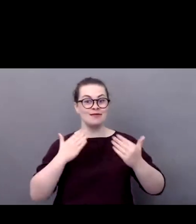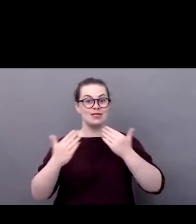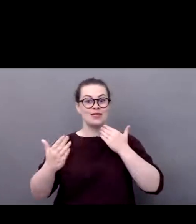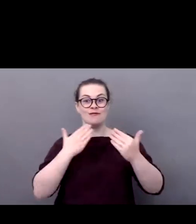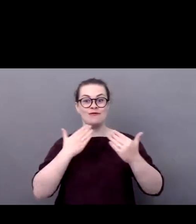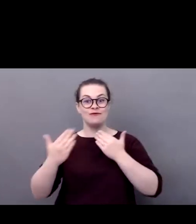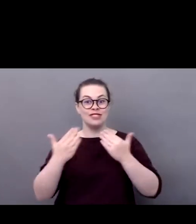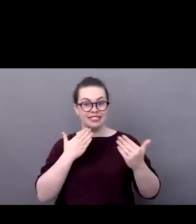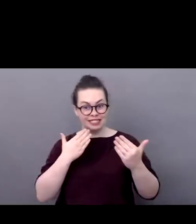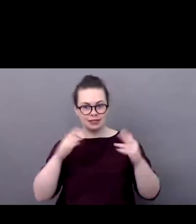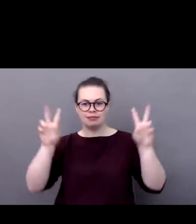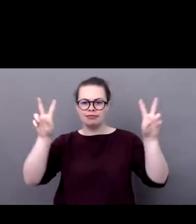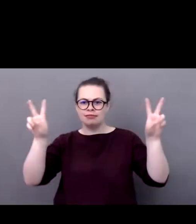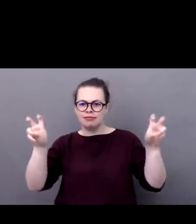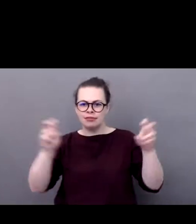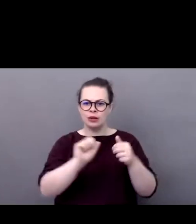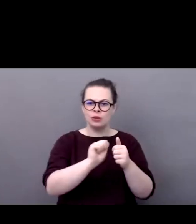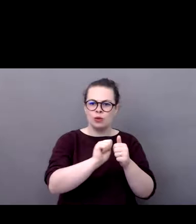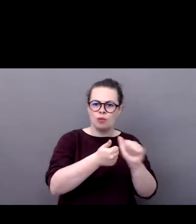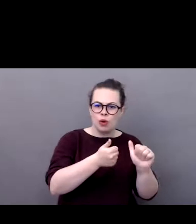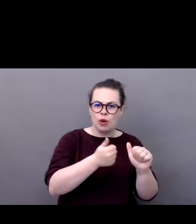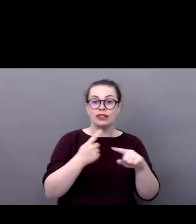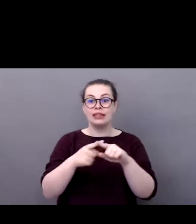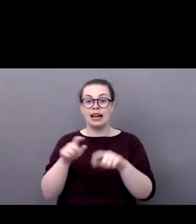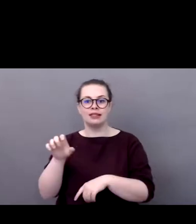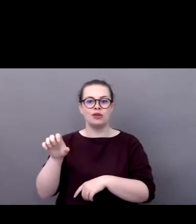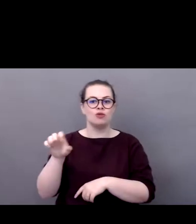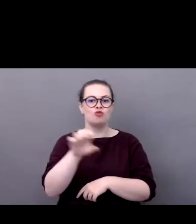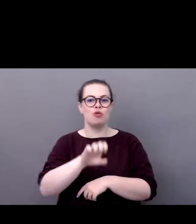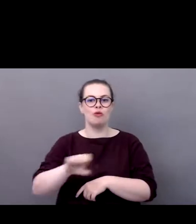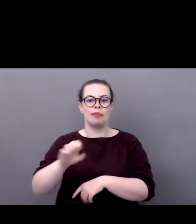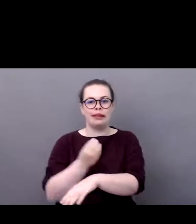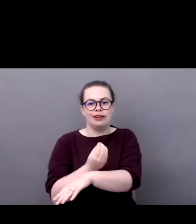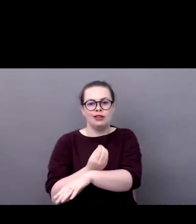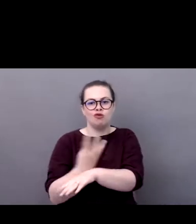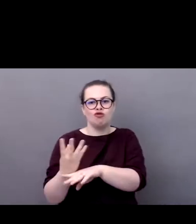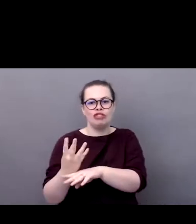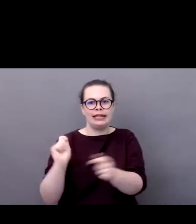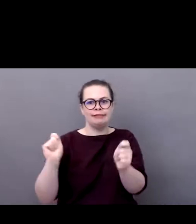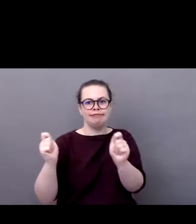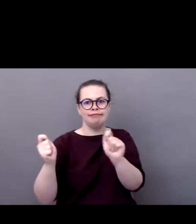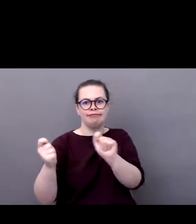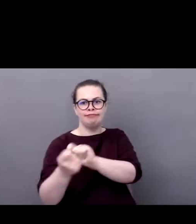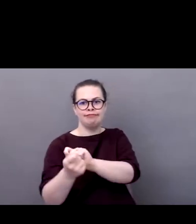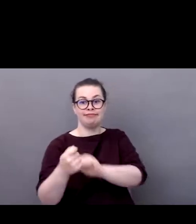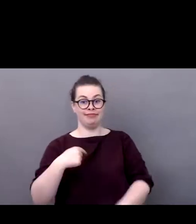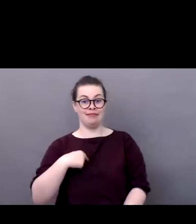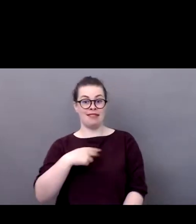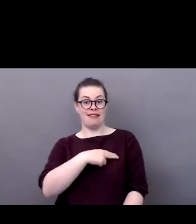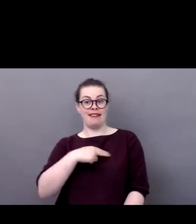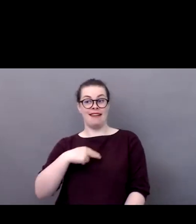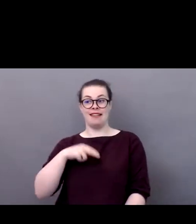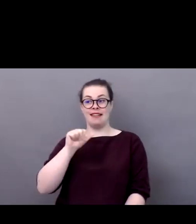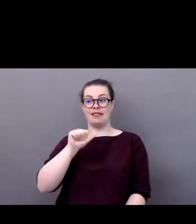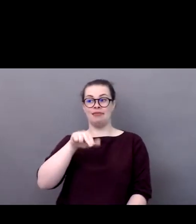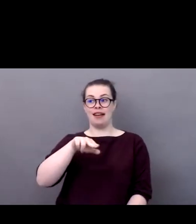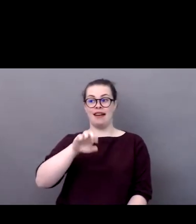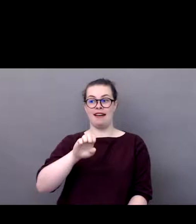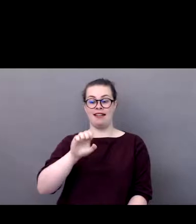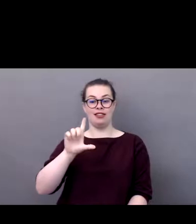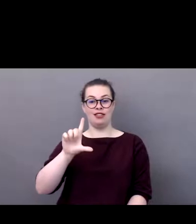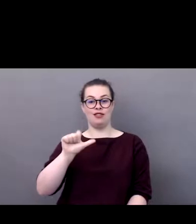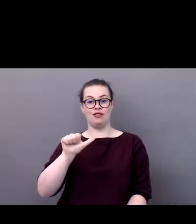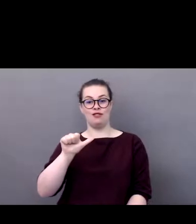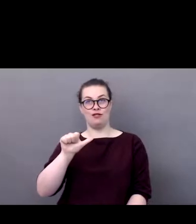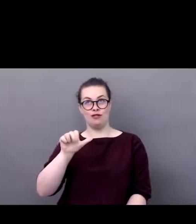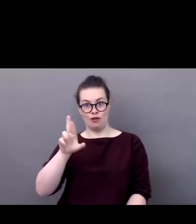shots, sport and the European Green Evolution. I'm Anne-Laure Bonnet. I'll be your moderator for the two days of this conference.